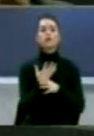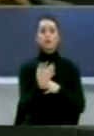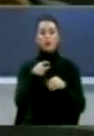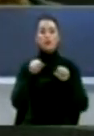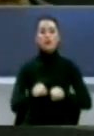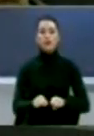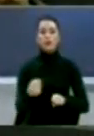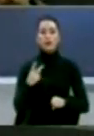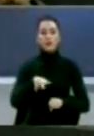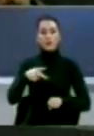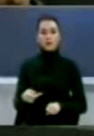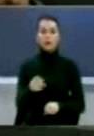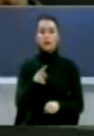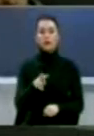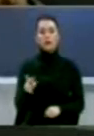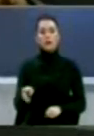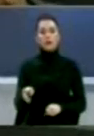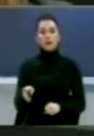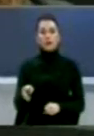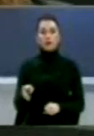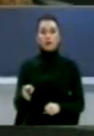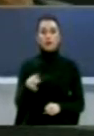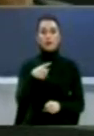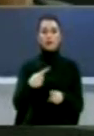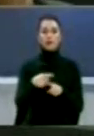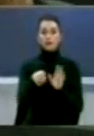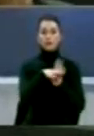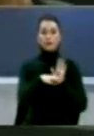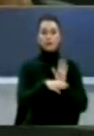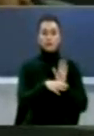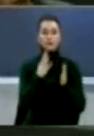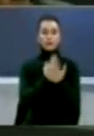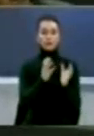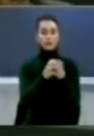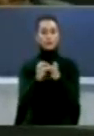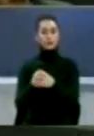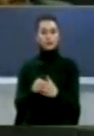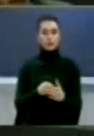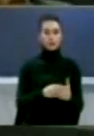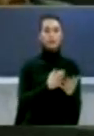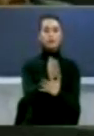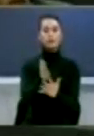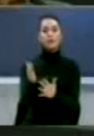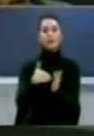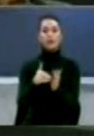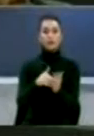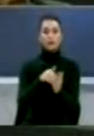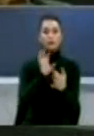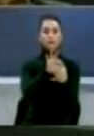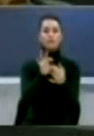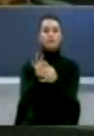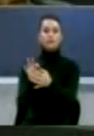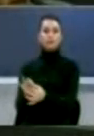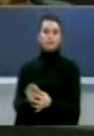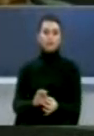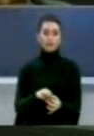qeverisë të lëvizjes vetë vendosje Këto ligje i kemi gropuar në disa grupe që i përgjegjen se cilës shtyllë qeverisë Kështu që në